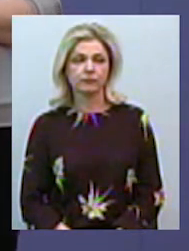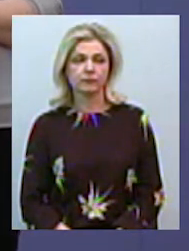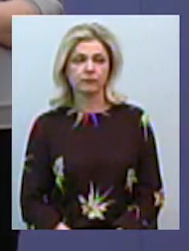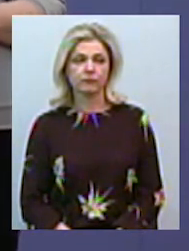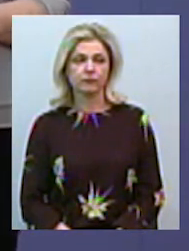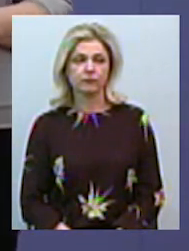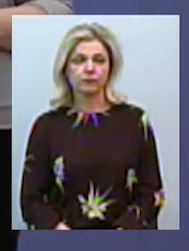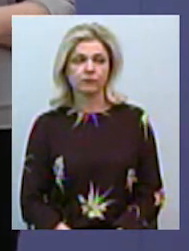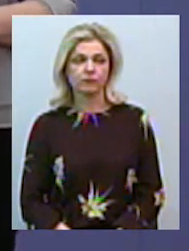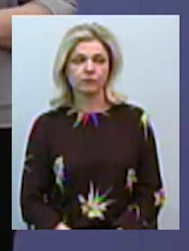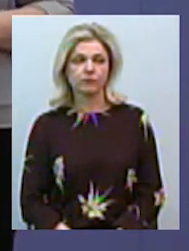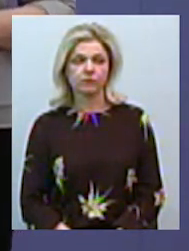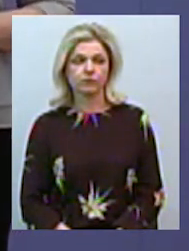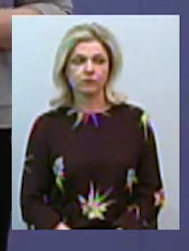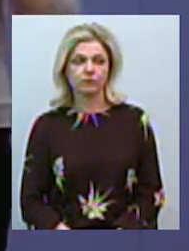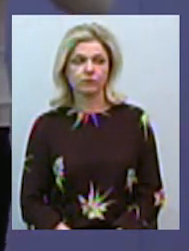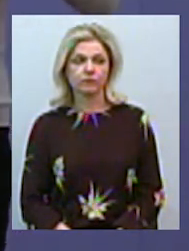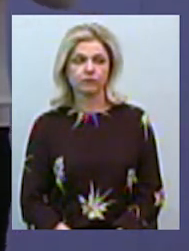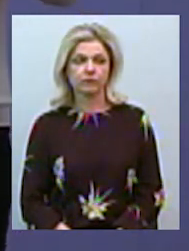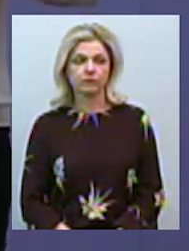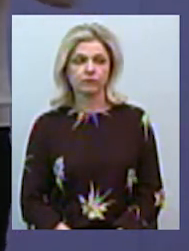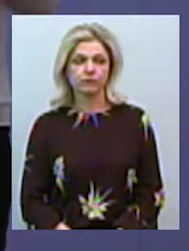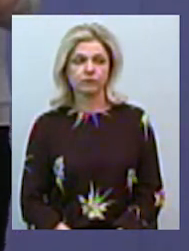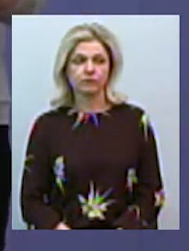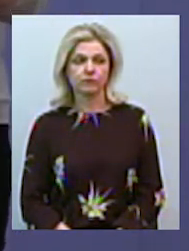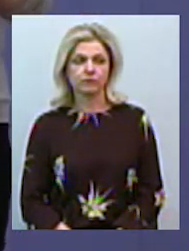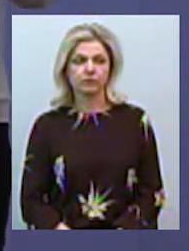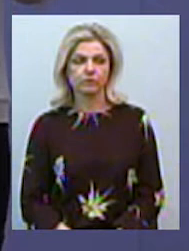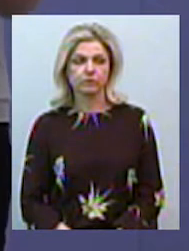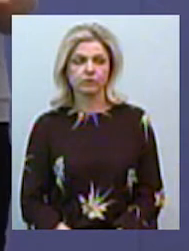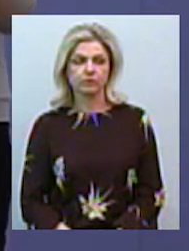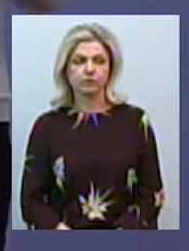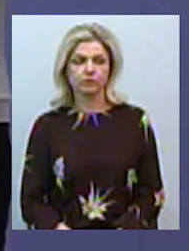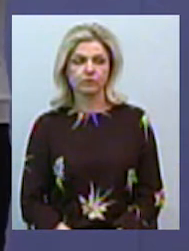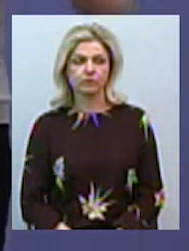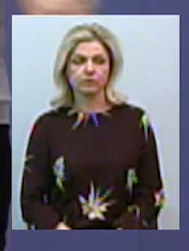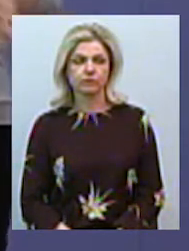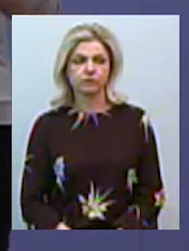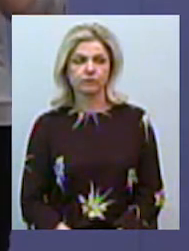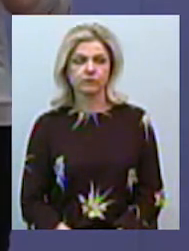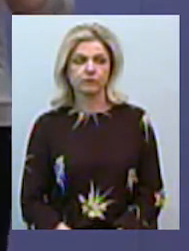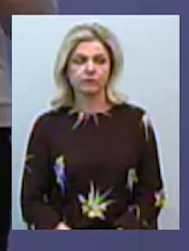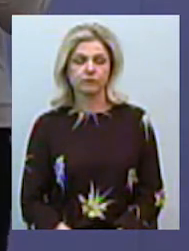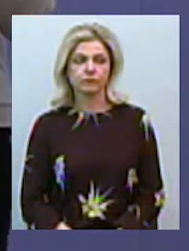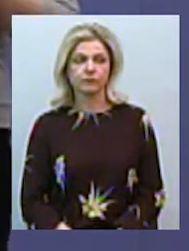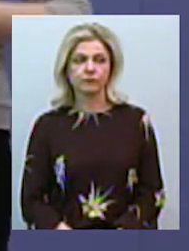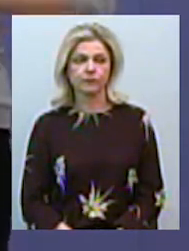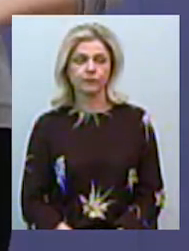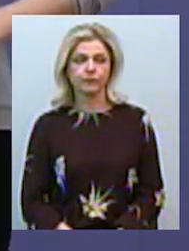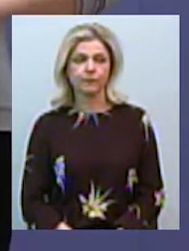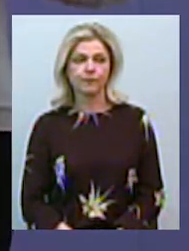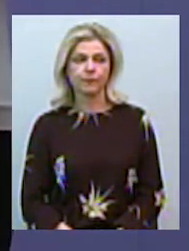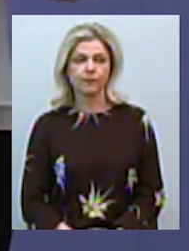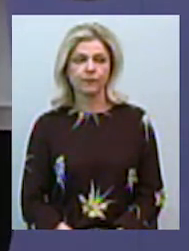що люди похилого віку, особливо з хронічними захворюваннями, особливо з захворюваннями, які перегнічують імунну систему,